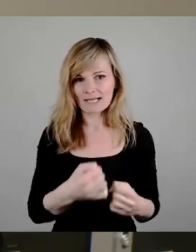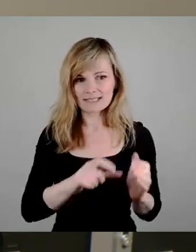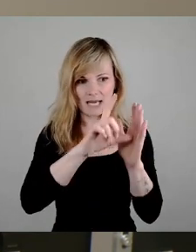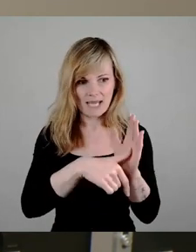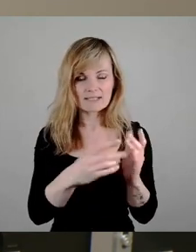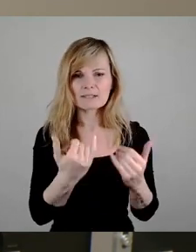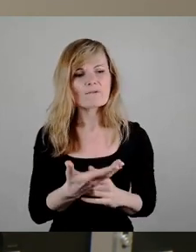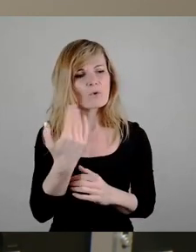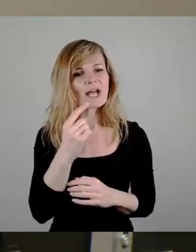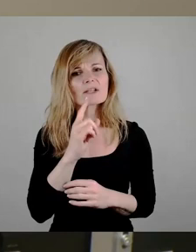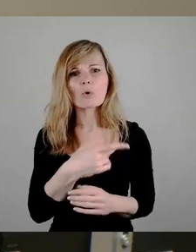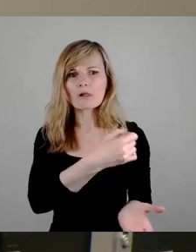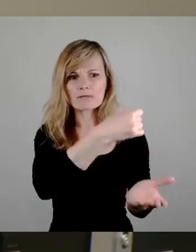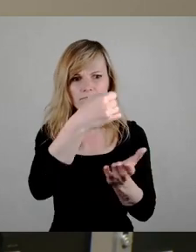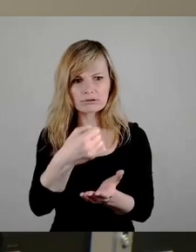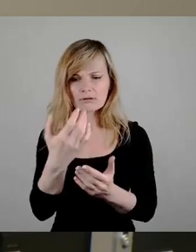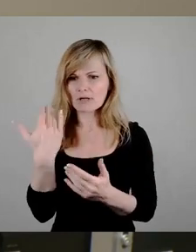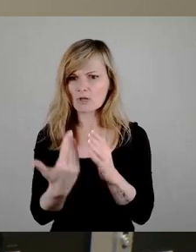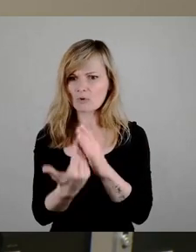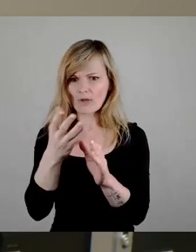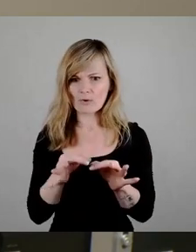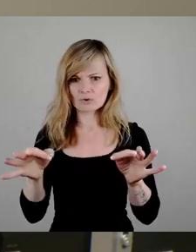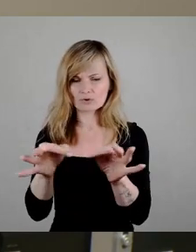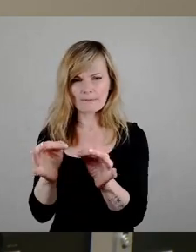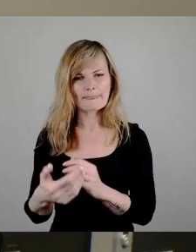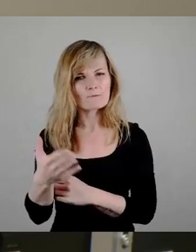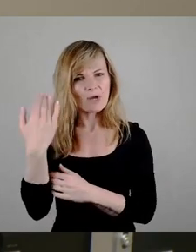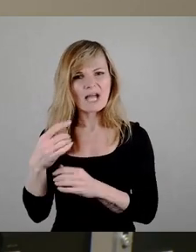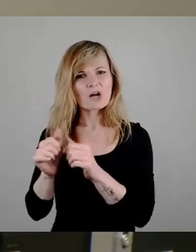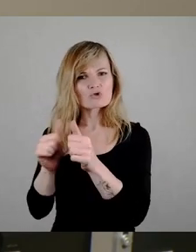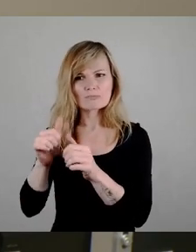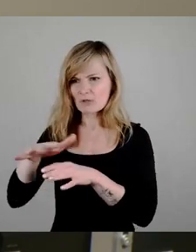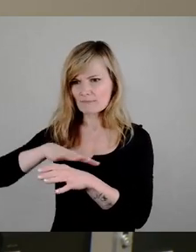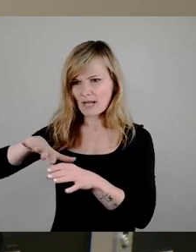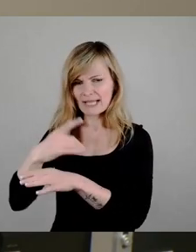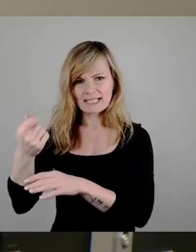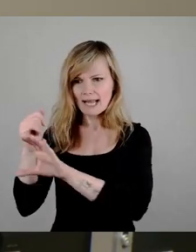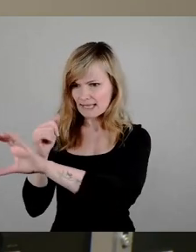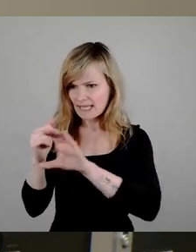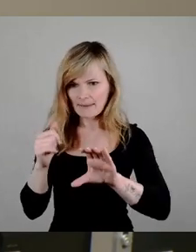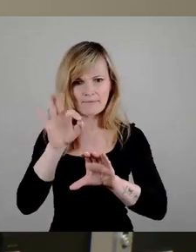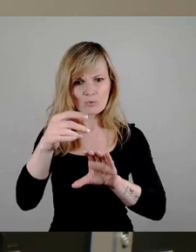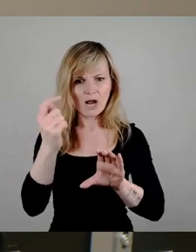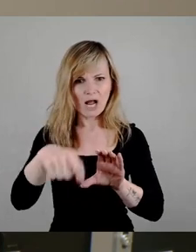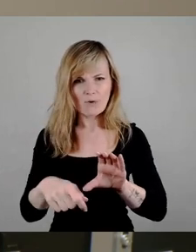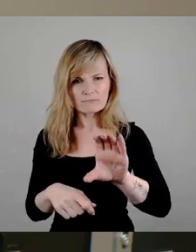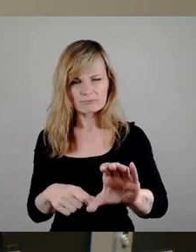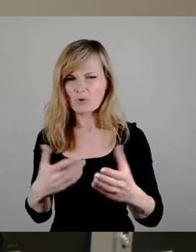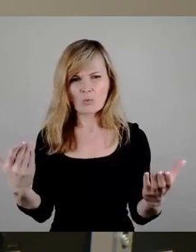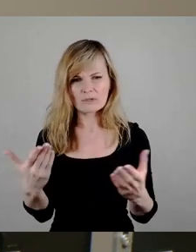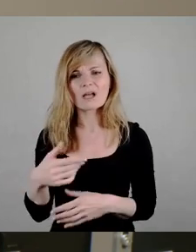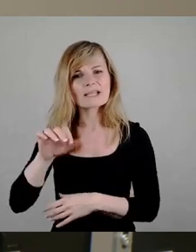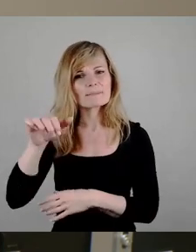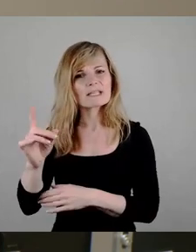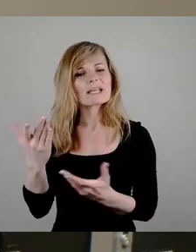Sollen jetzt wieder die benötigten Gelder für diese Grundstücksankäufe aus dem Sportbereich genommen werden? Das ist die Frage. Will die SPD damit sagen, dass wir den Bau